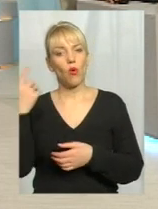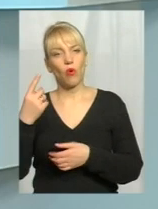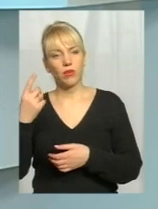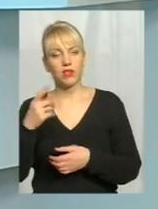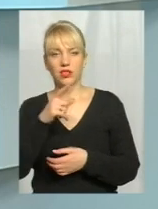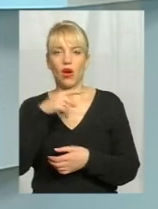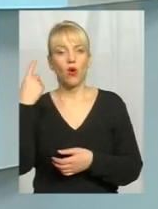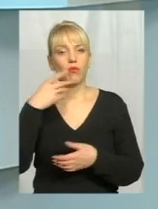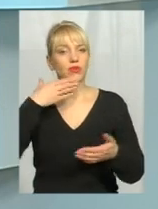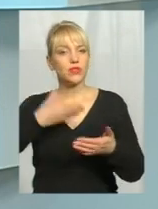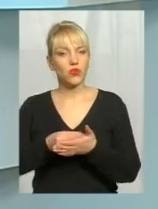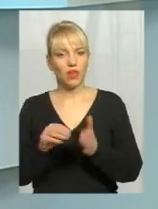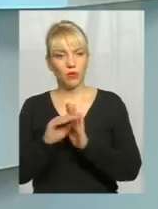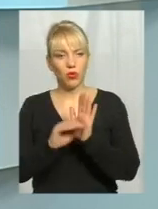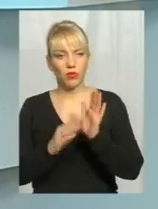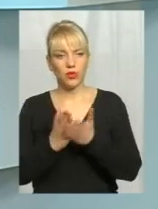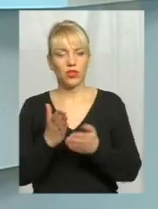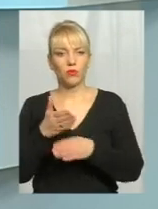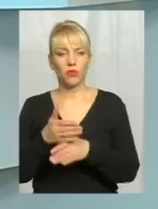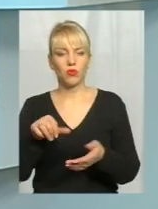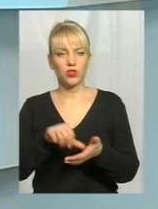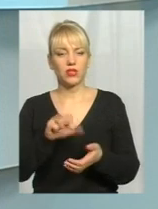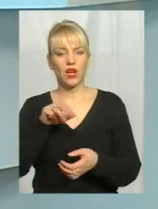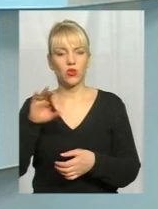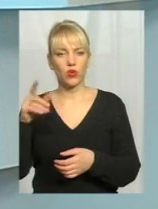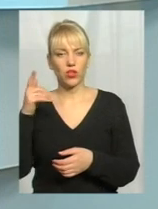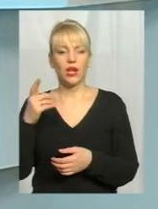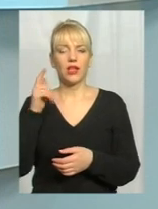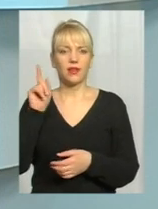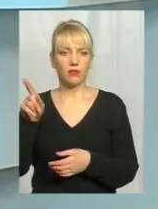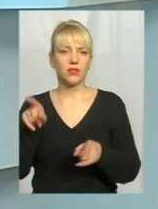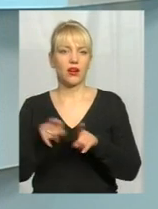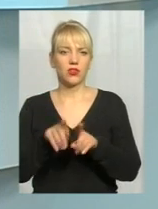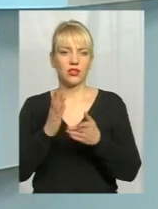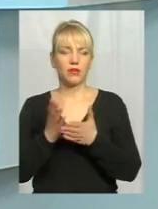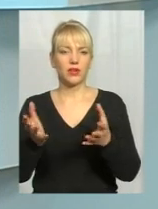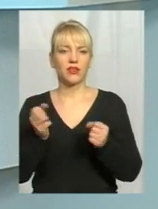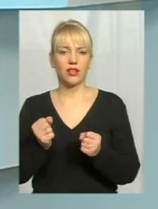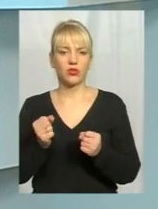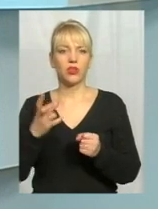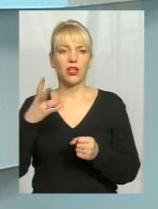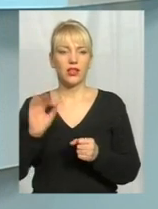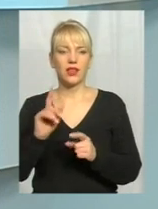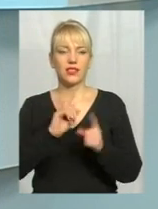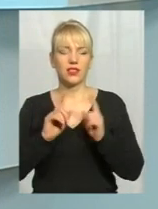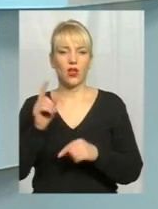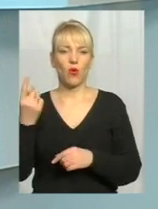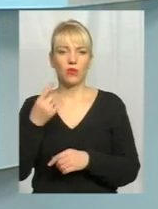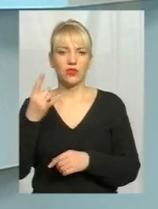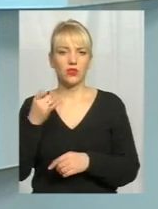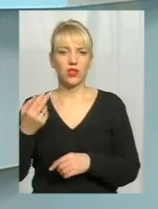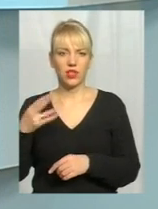є своя програма допомоги учасників АТО та члени війсі має. Вона також є фактично прийнятою на сесії обласної ради.